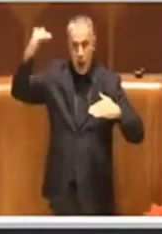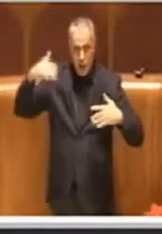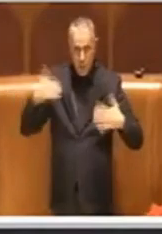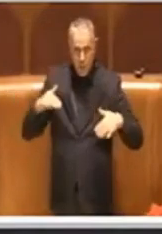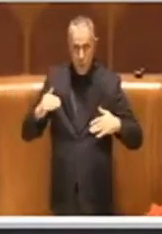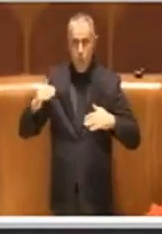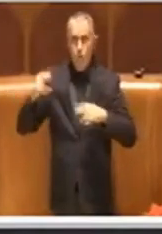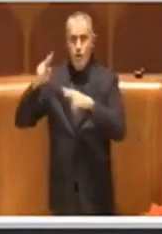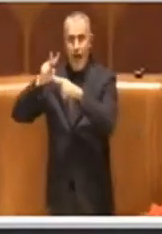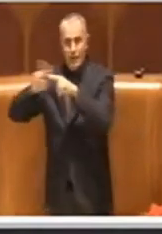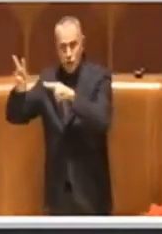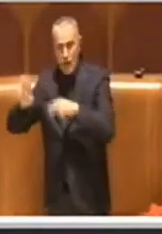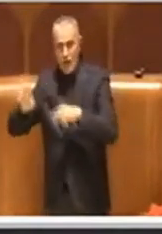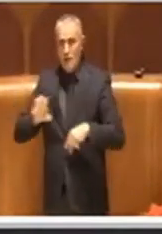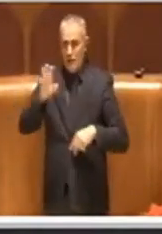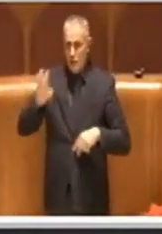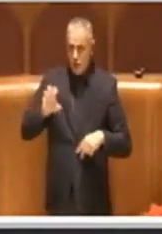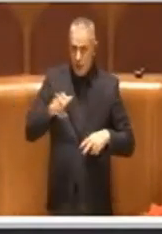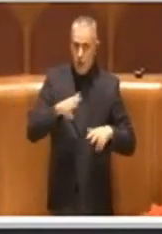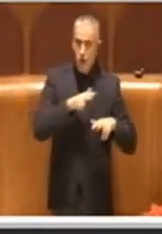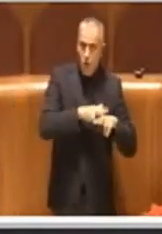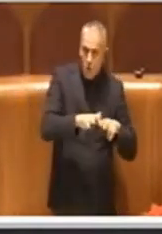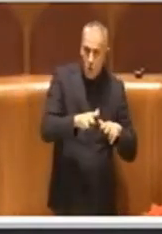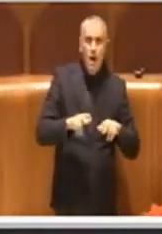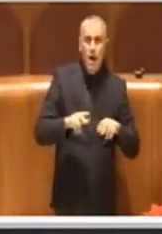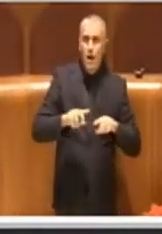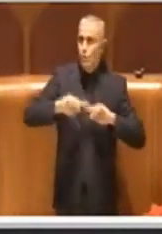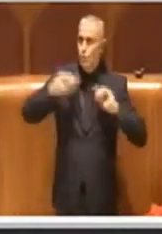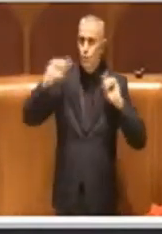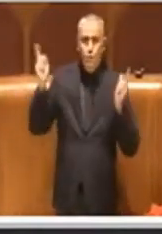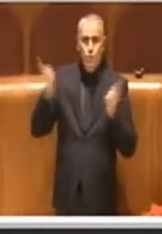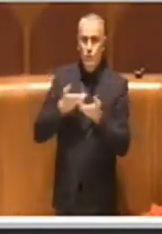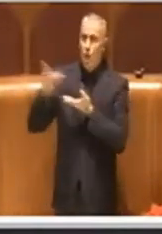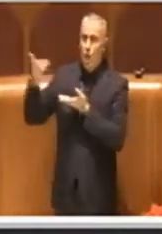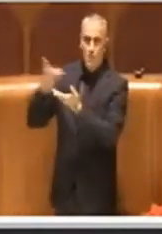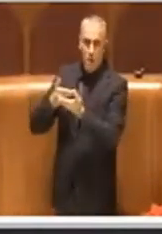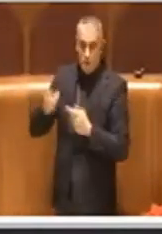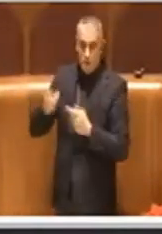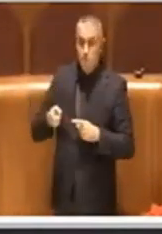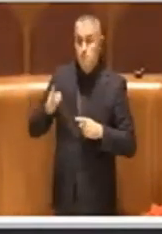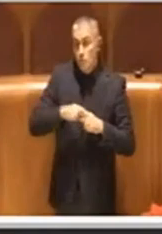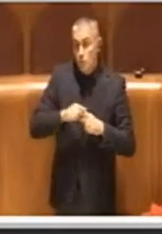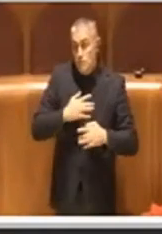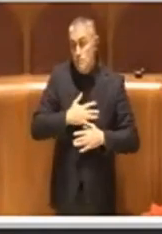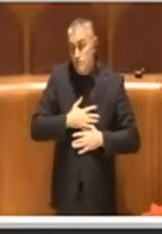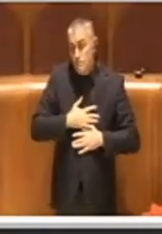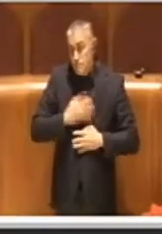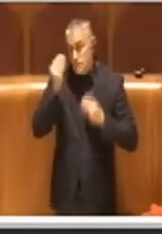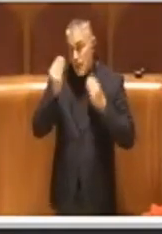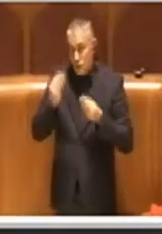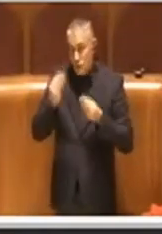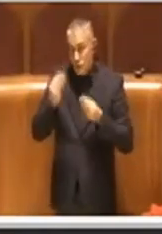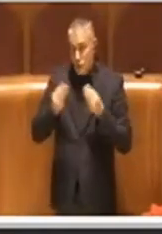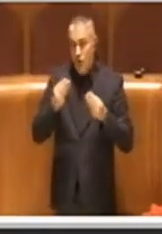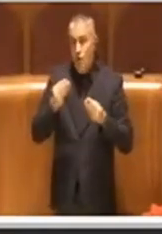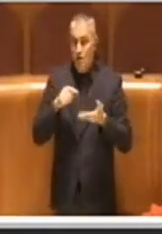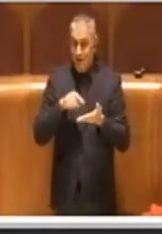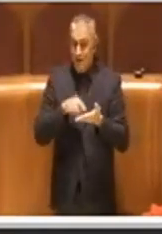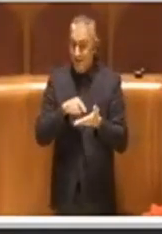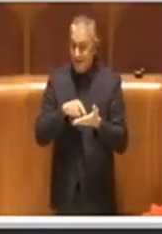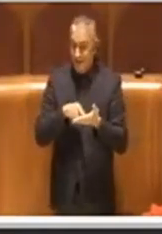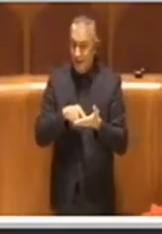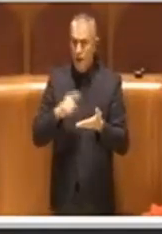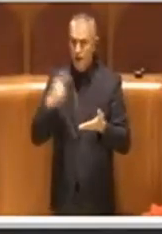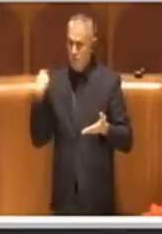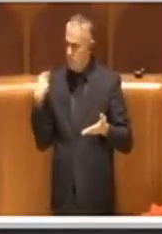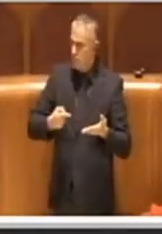governo e diciamo che mi permette poi in un certo modo anche di significare quello che è stato fatto